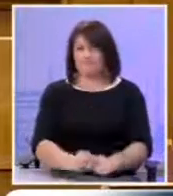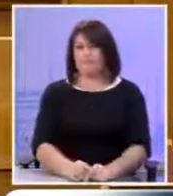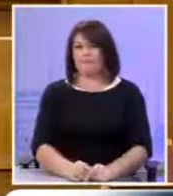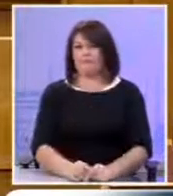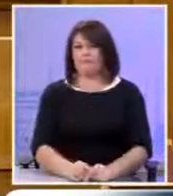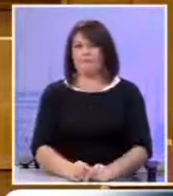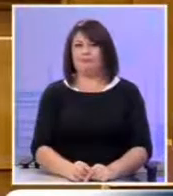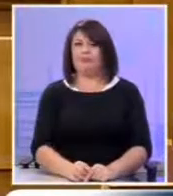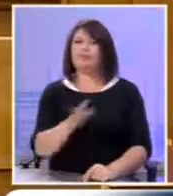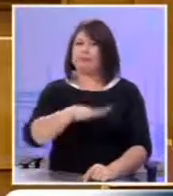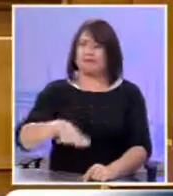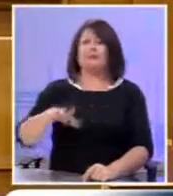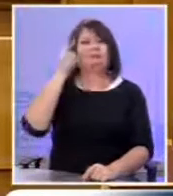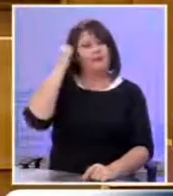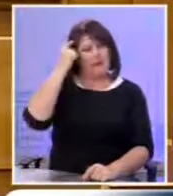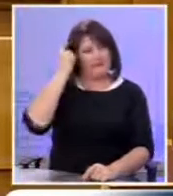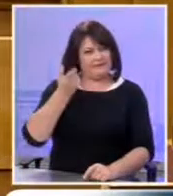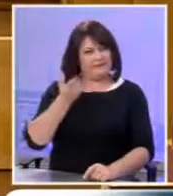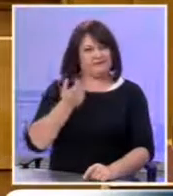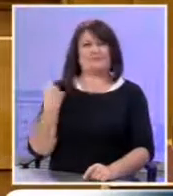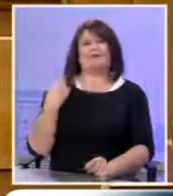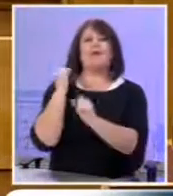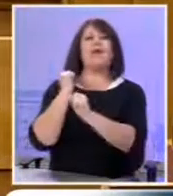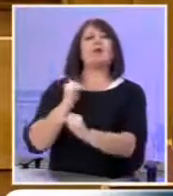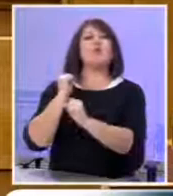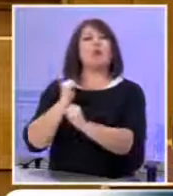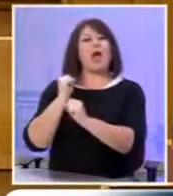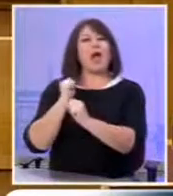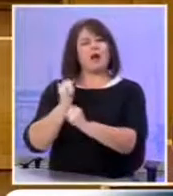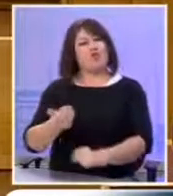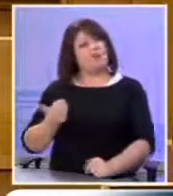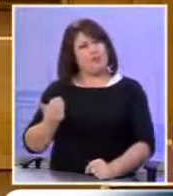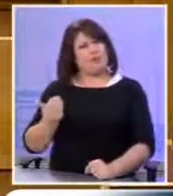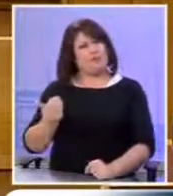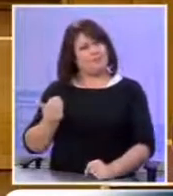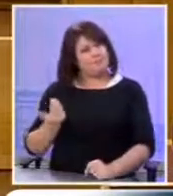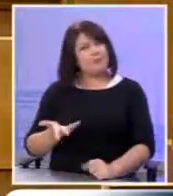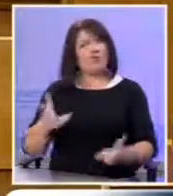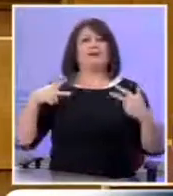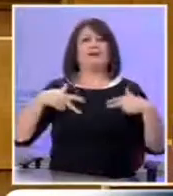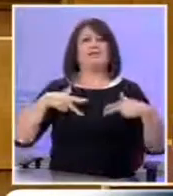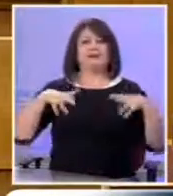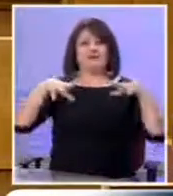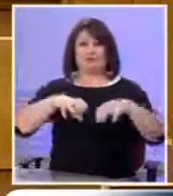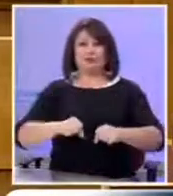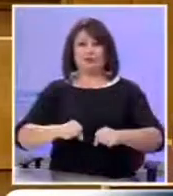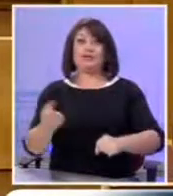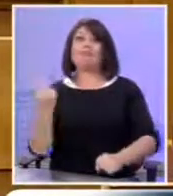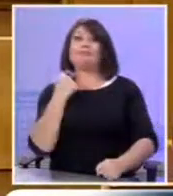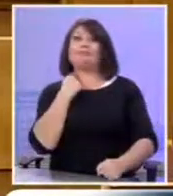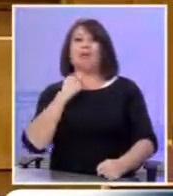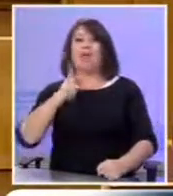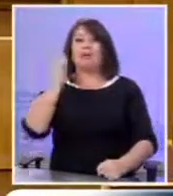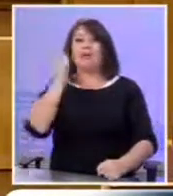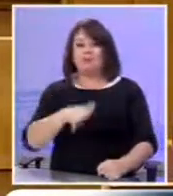κατάλαβαν το Γενάρη και λίγο πιο πριν ότι η κυβερνητική εξουσία χάνεται για αυτούς